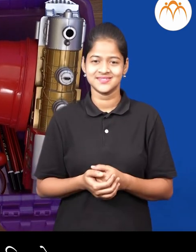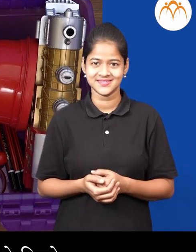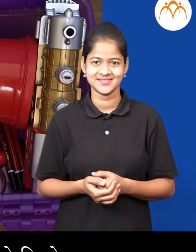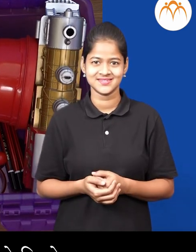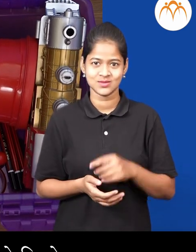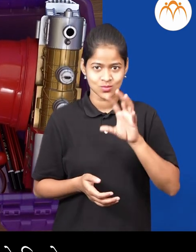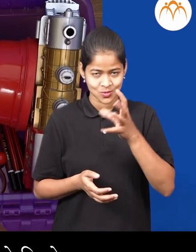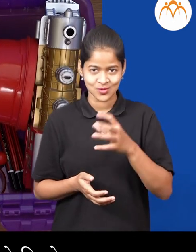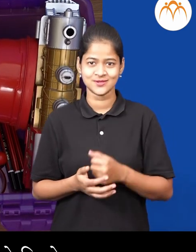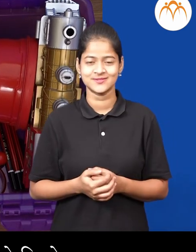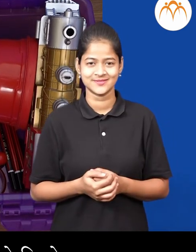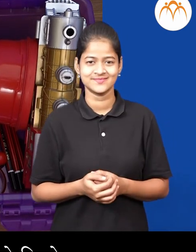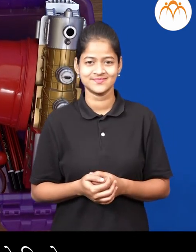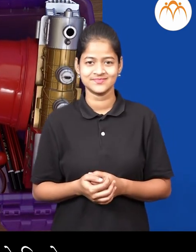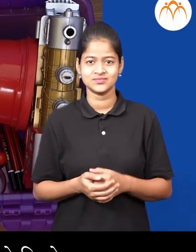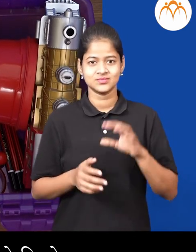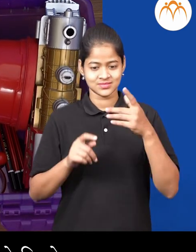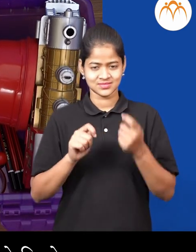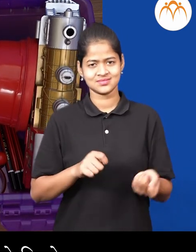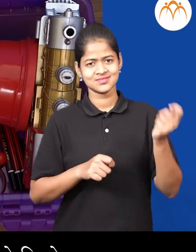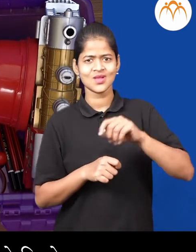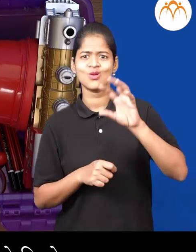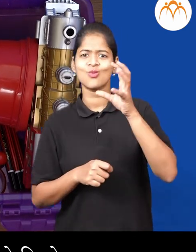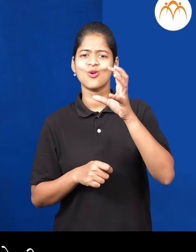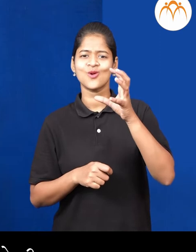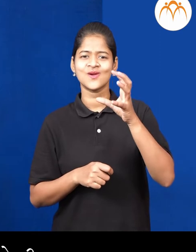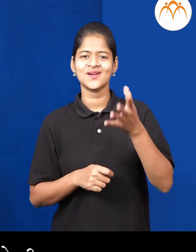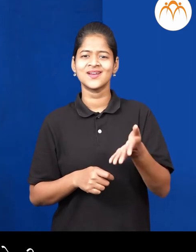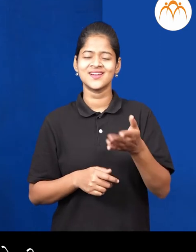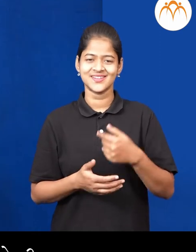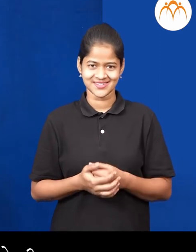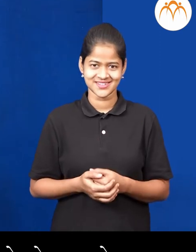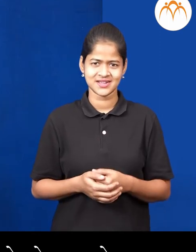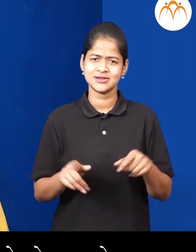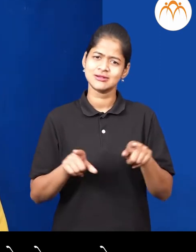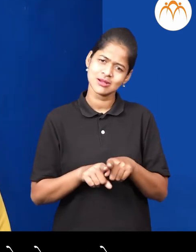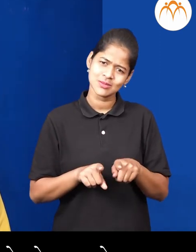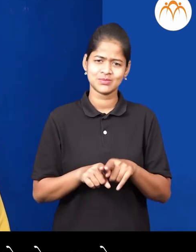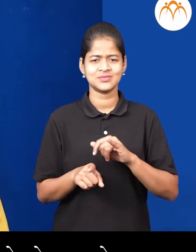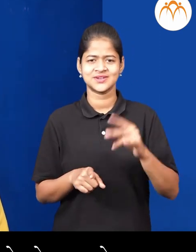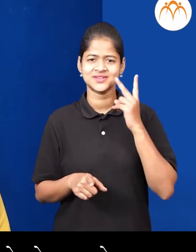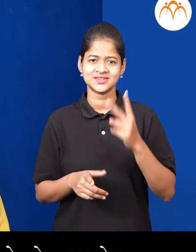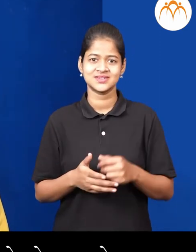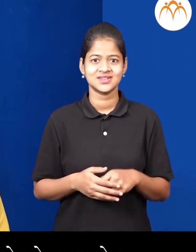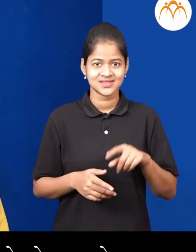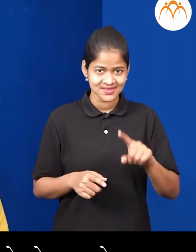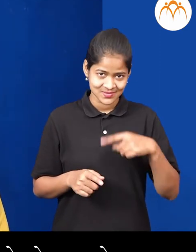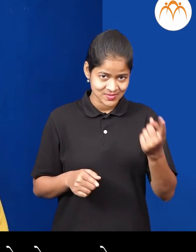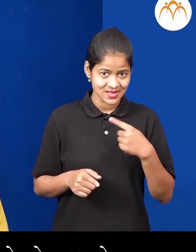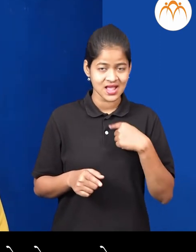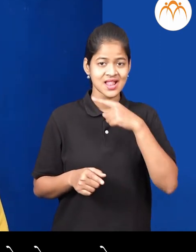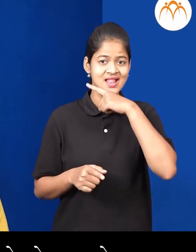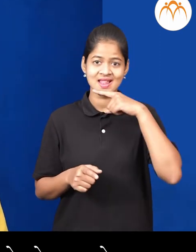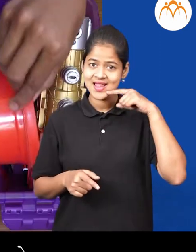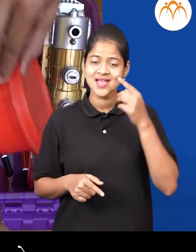अने ये जाकन वरत्व अशर खिते डादा, तू काए केलेस मि यात सग्लया लालरंगाचा गोष्ट